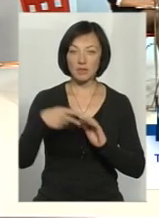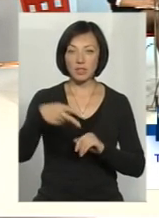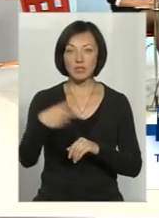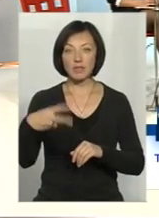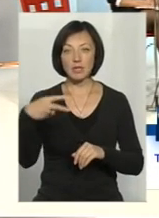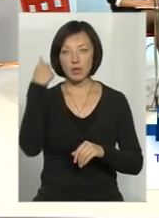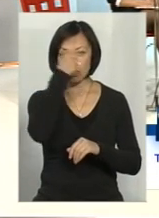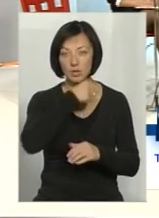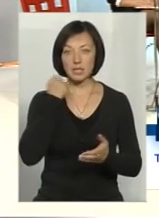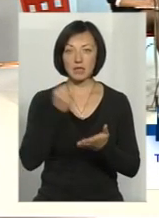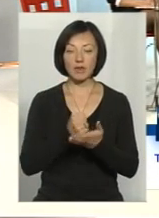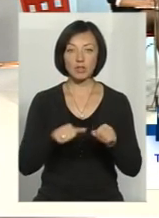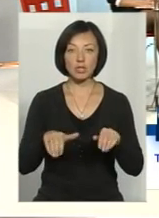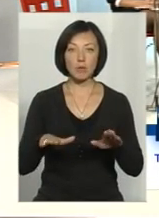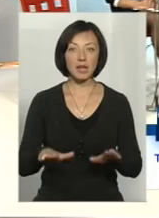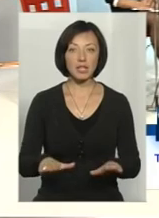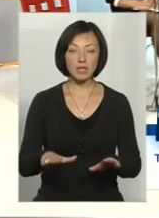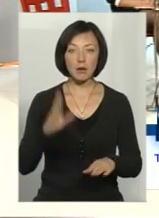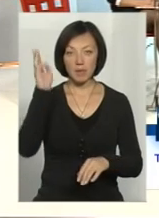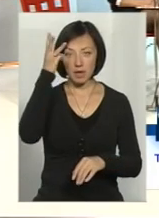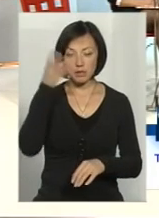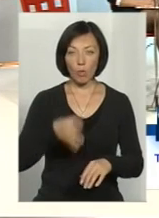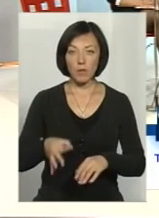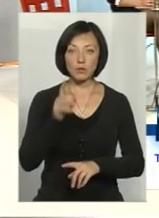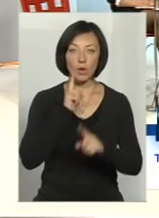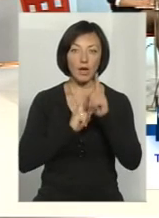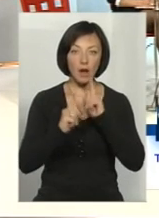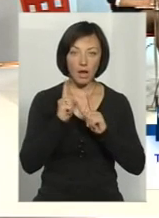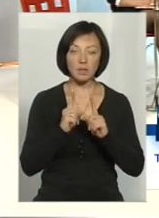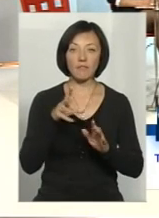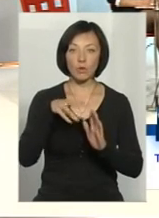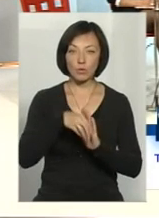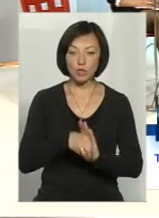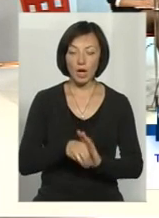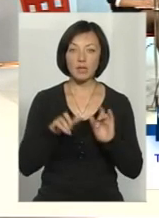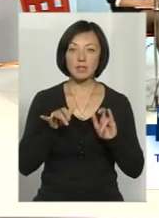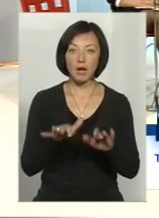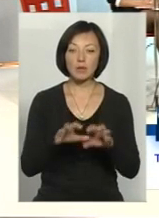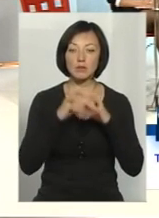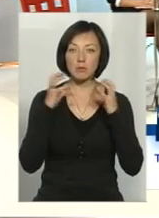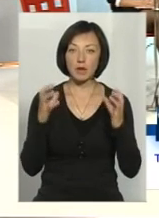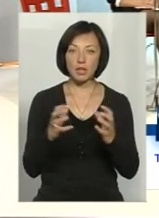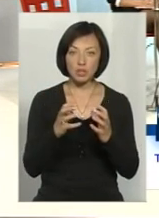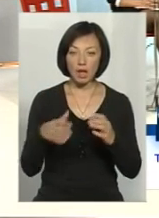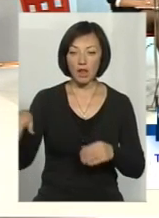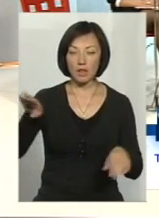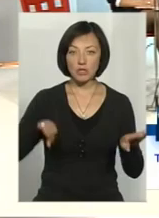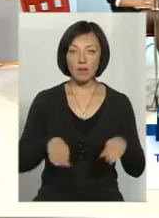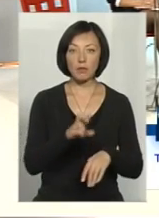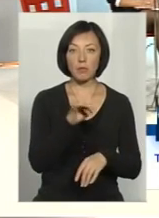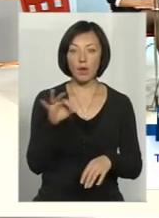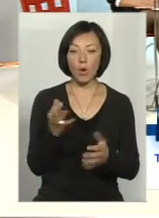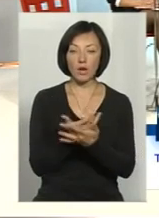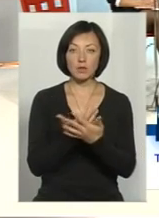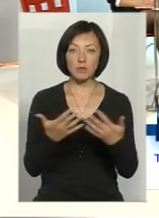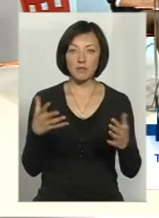роки. Вона затверджена рішенням Хмельницької обласної ради, і вона включає у себе заходи щодо збереження ландшафтного та біорізноманіття, в